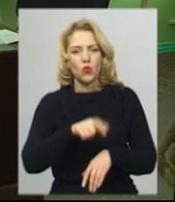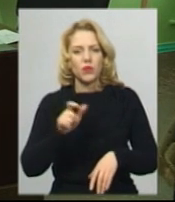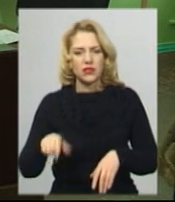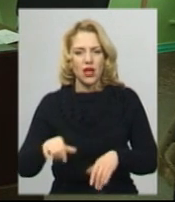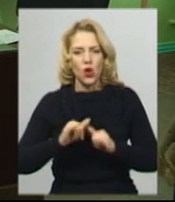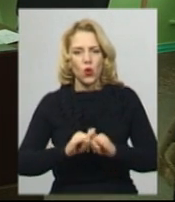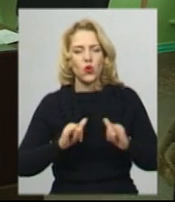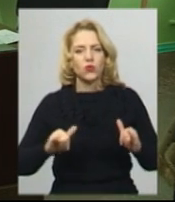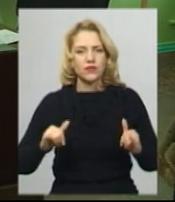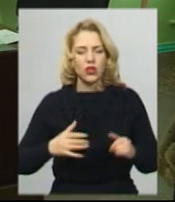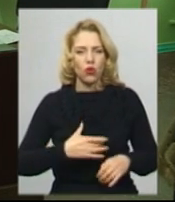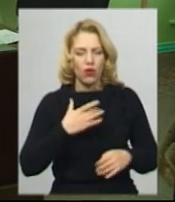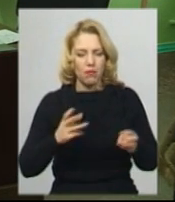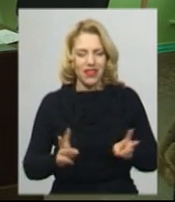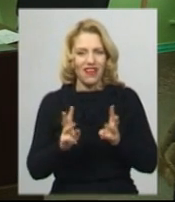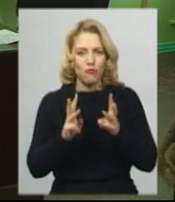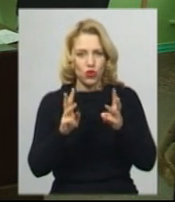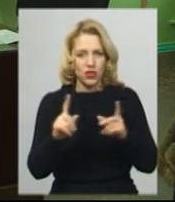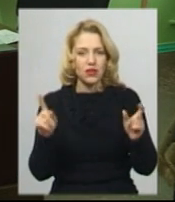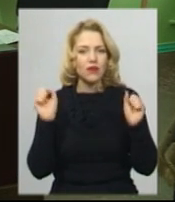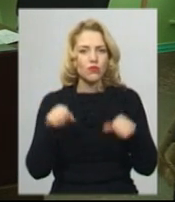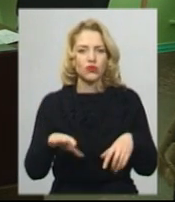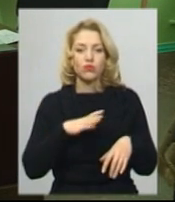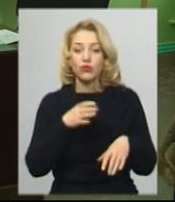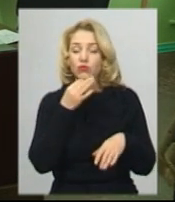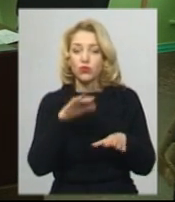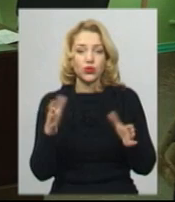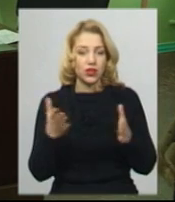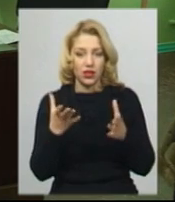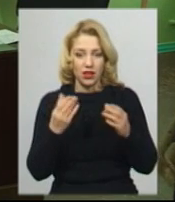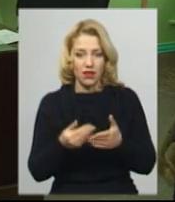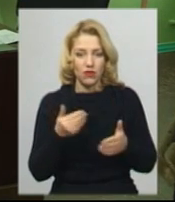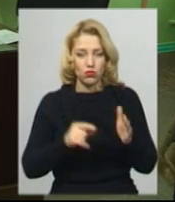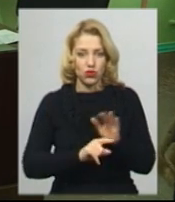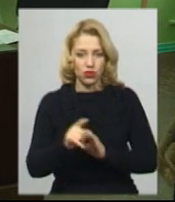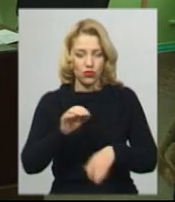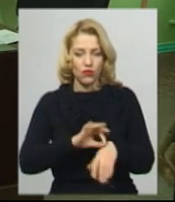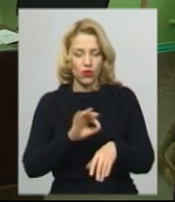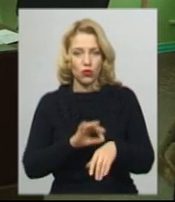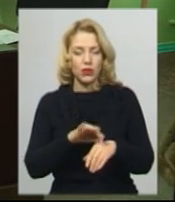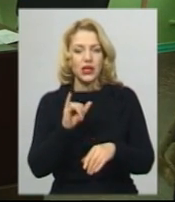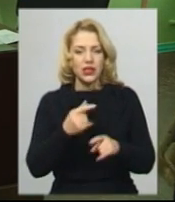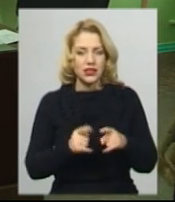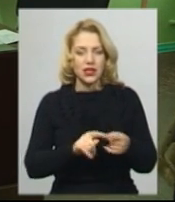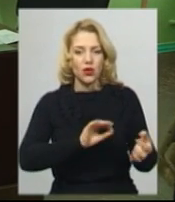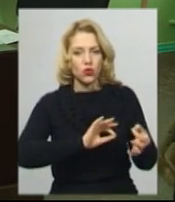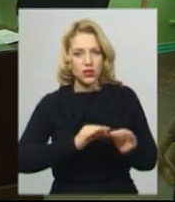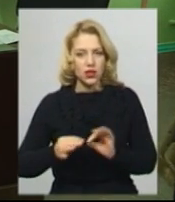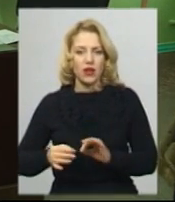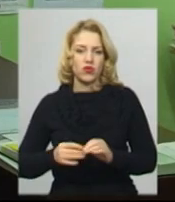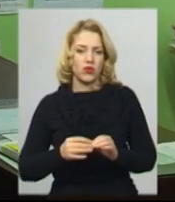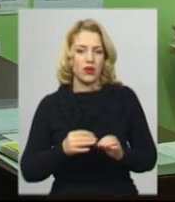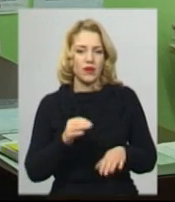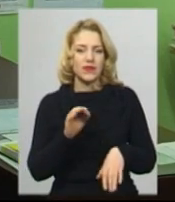розвиток пневмонії, яка може розвиватись на будь-який день від початку хвороби, і це, звичайно, ускладнює перебіг